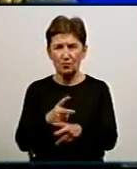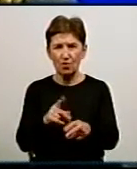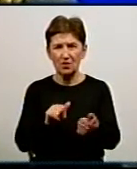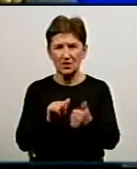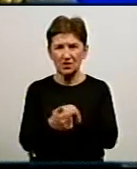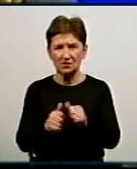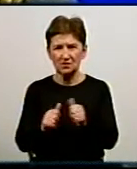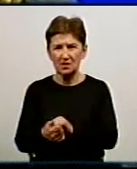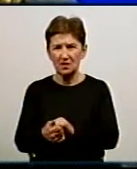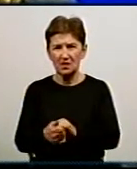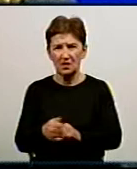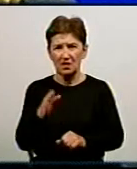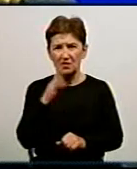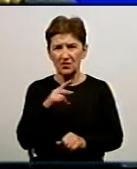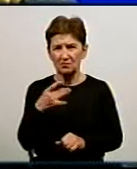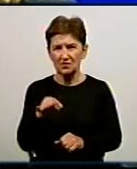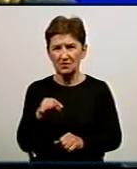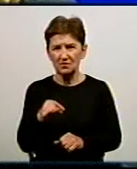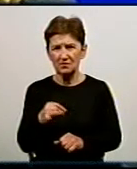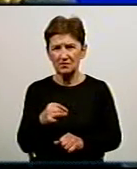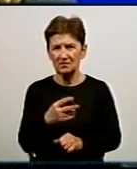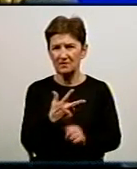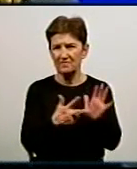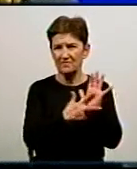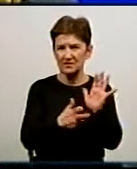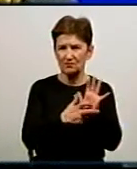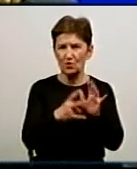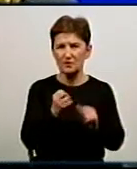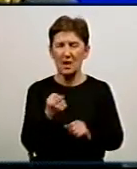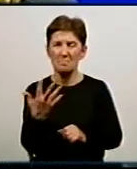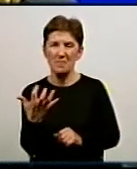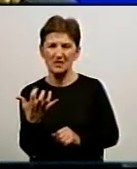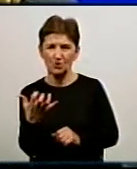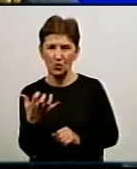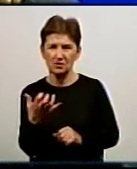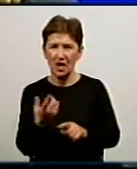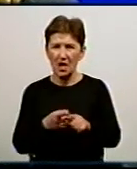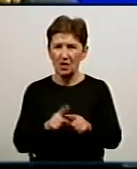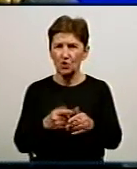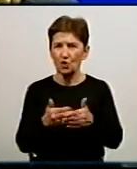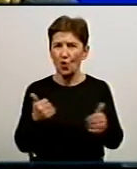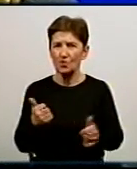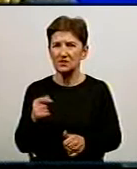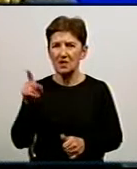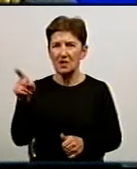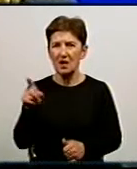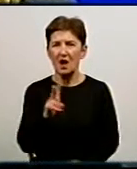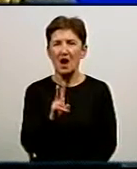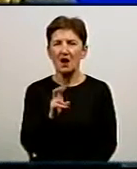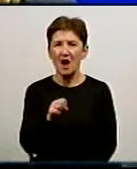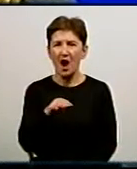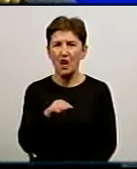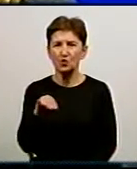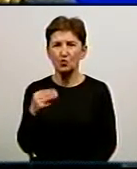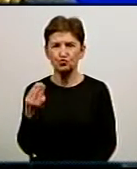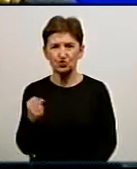водогону діаметром 800 мм на 500 мм, який йде від Катюши, і буде замінений аж